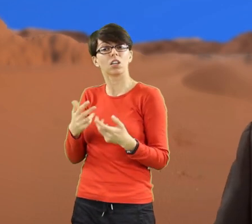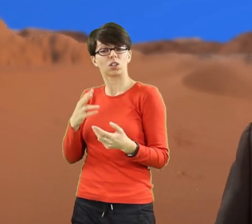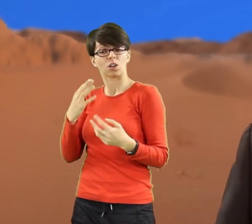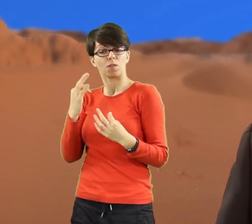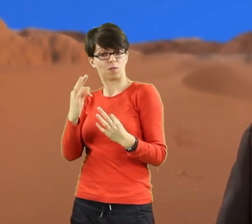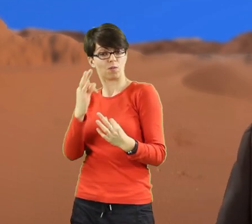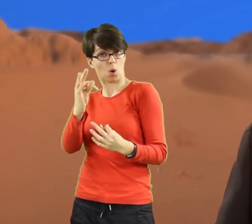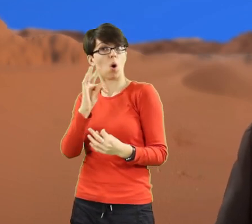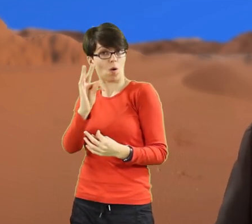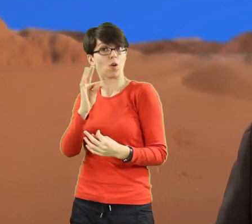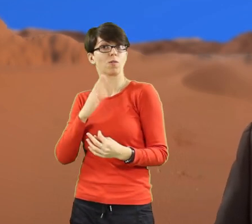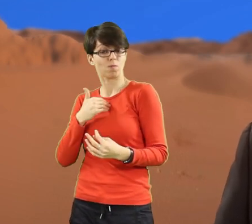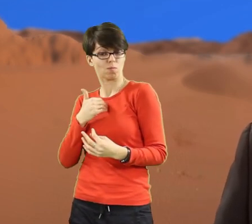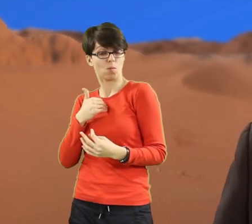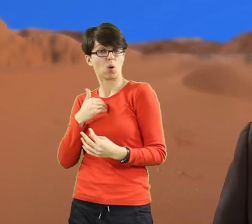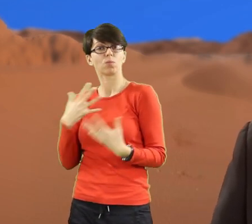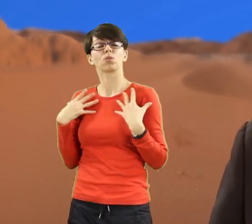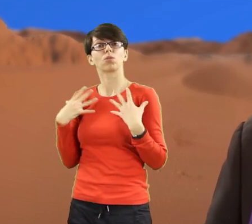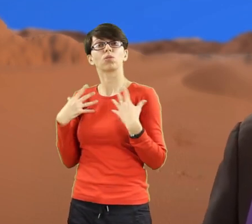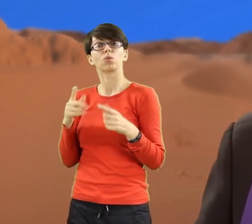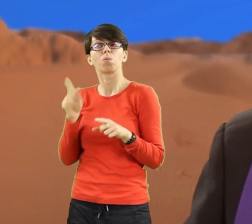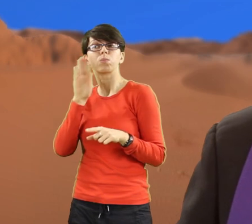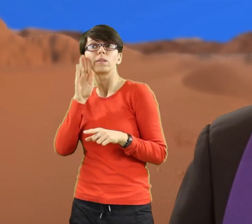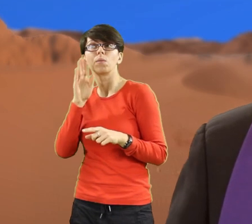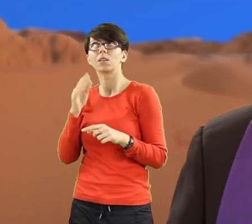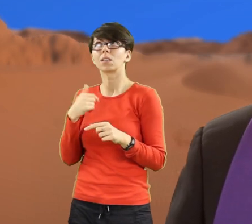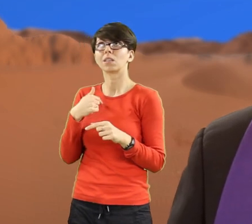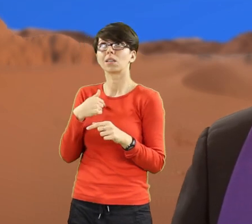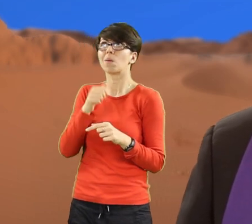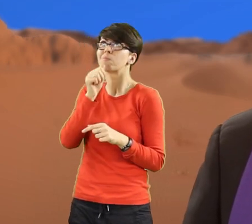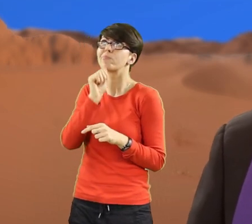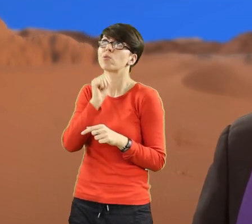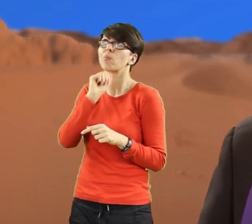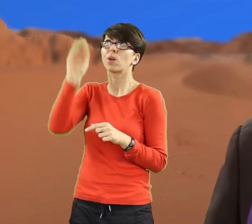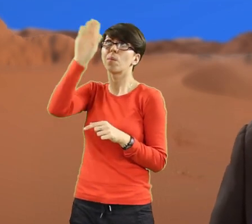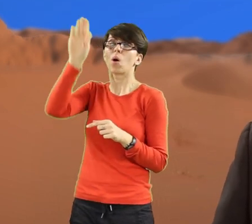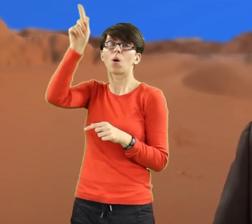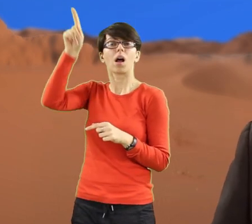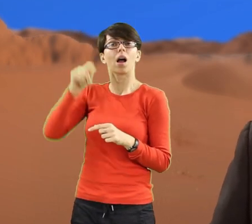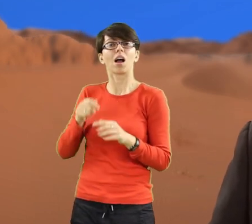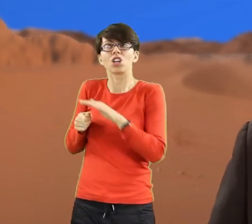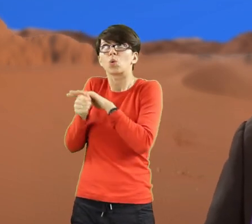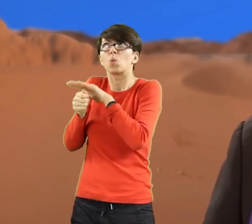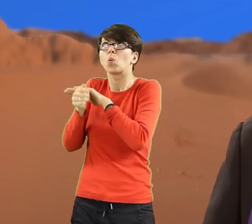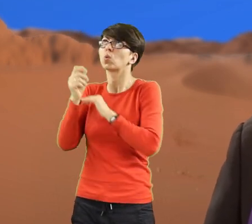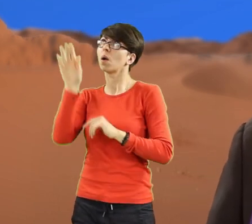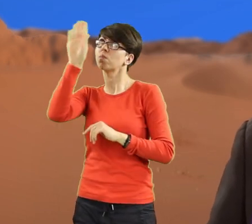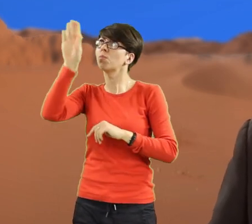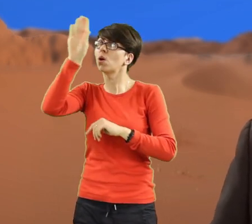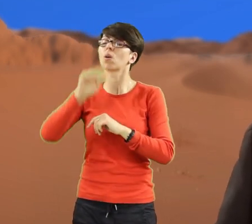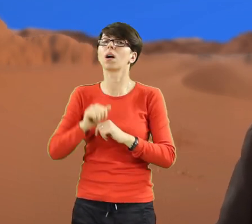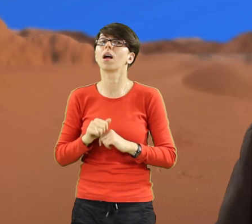znalazłeś w swoim życiu? Może i w twoim życiu przyjdył taki moment, w którym chciałeś